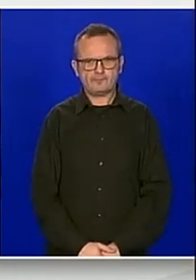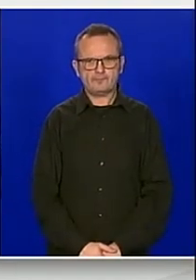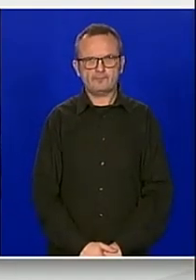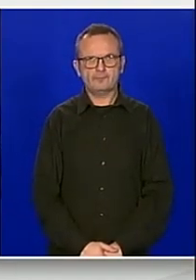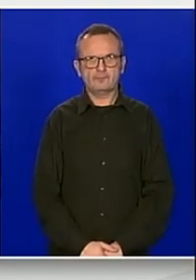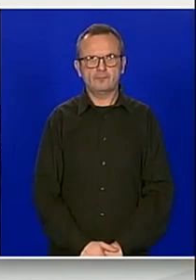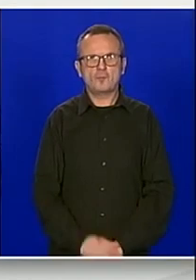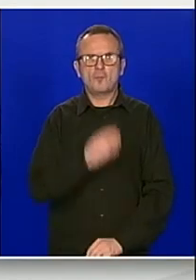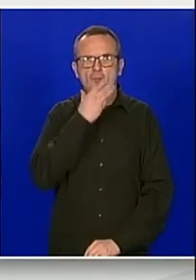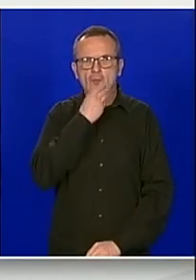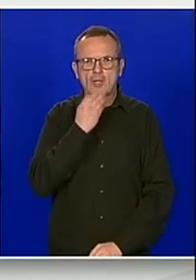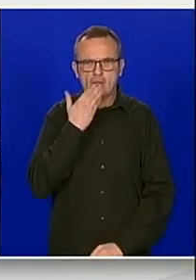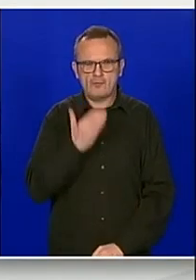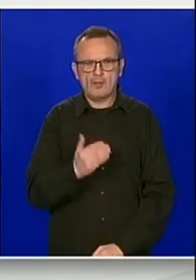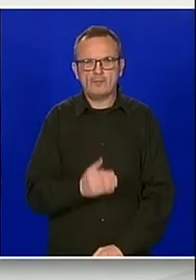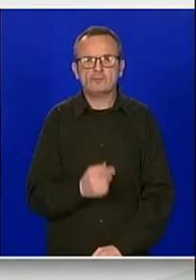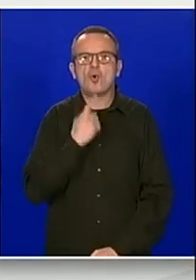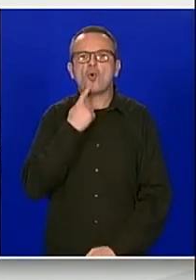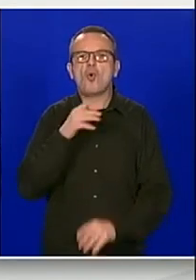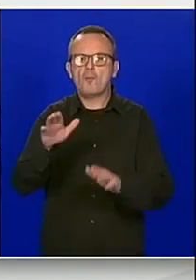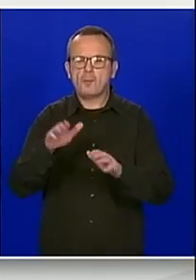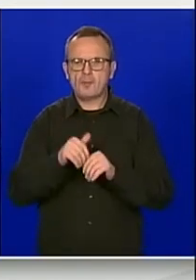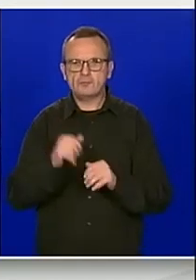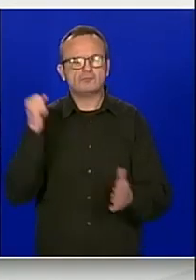Hvala vam lijepa. Tko je za?